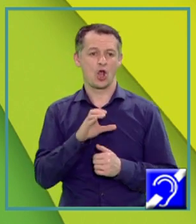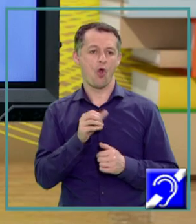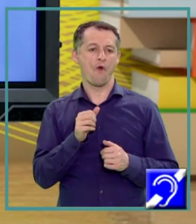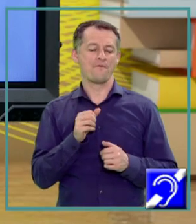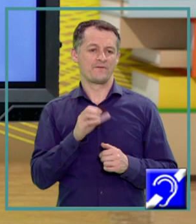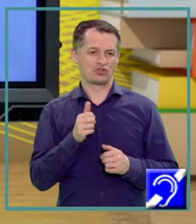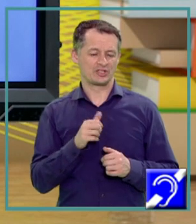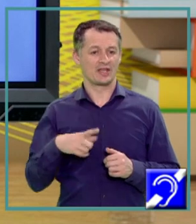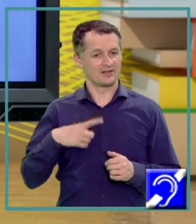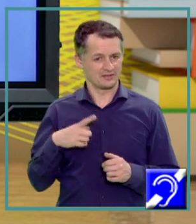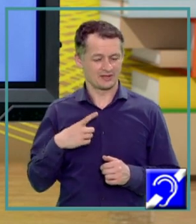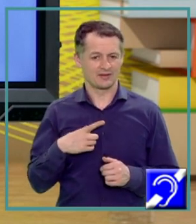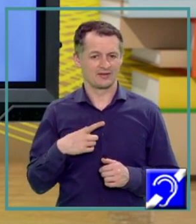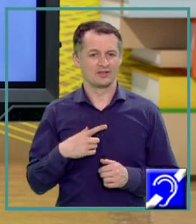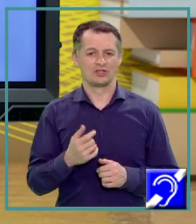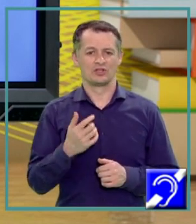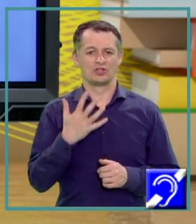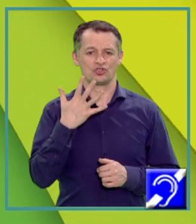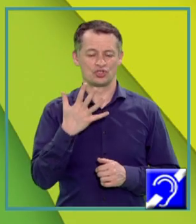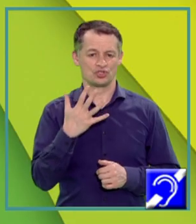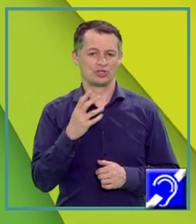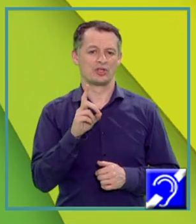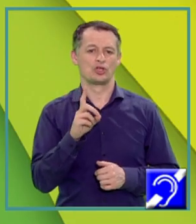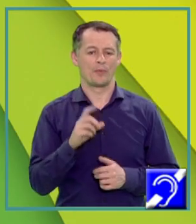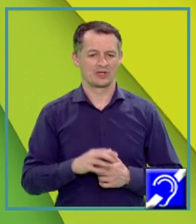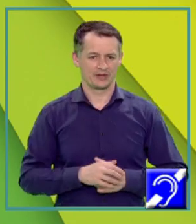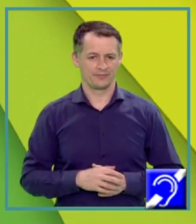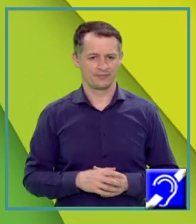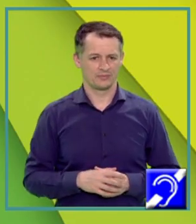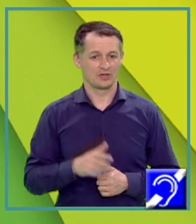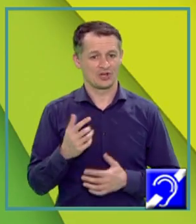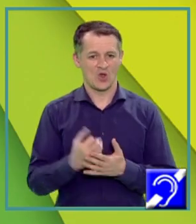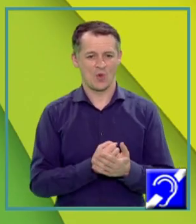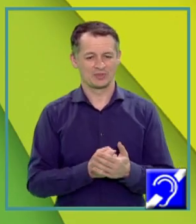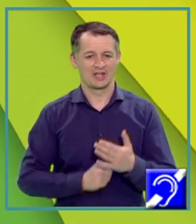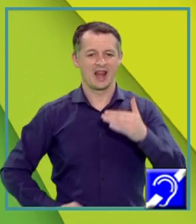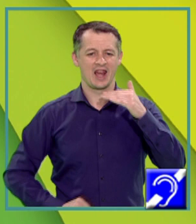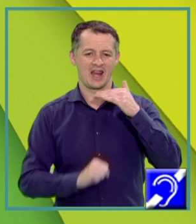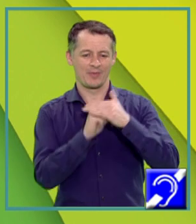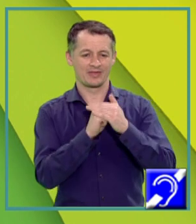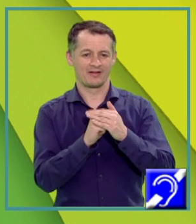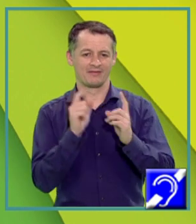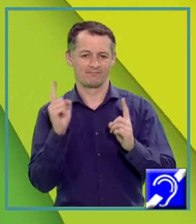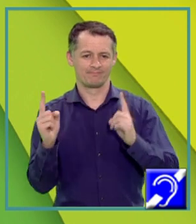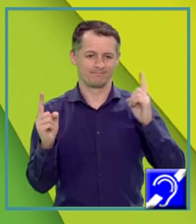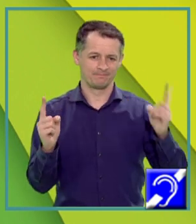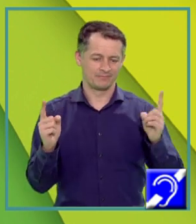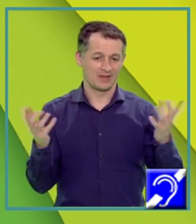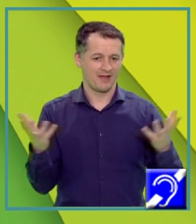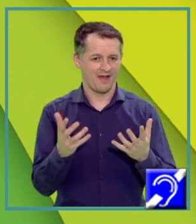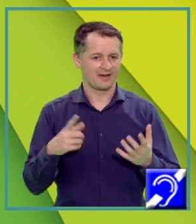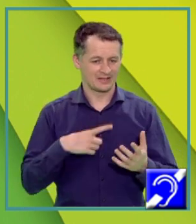lentilei este 5 dioptrii Am obținut astfel limitele între care este cuprinsă